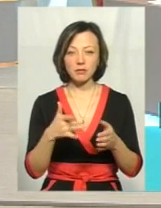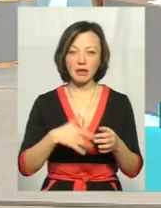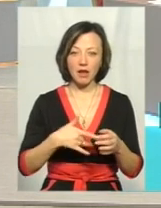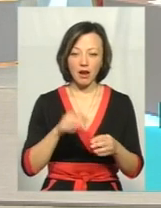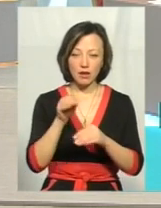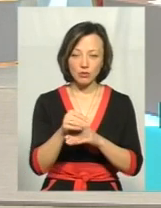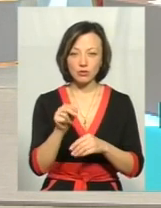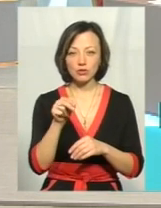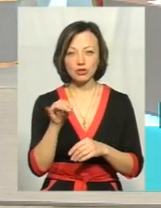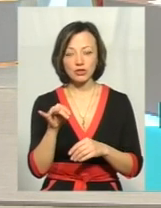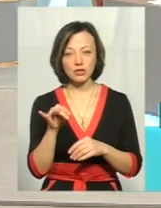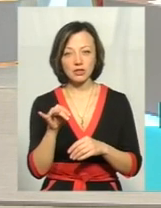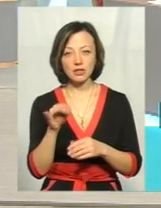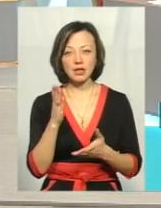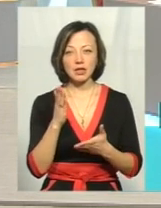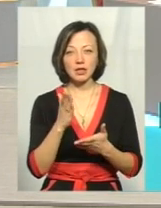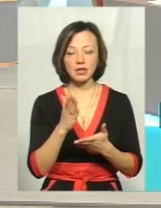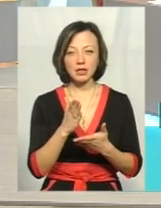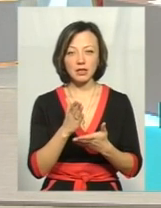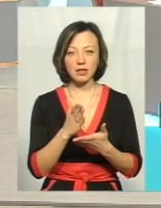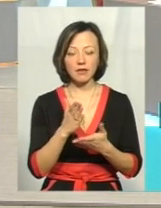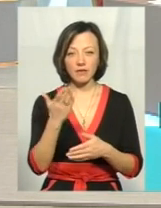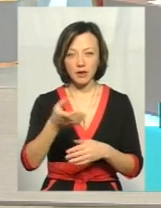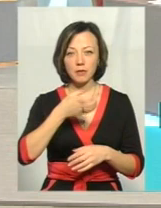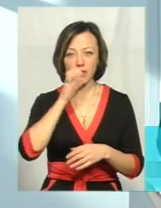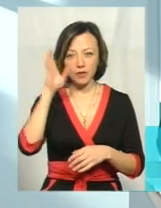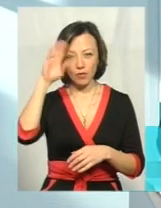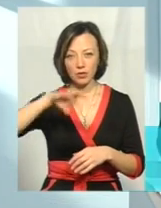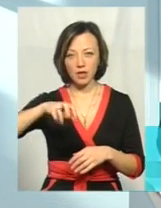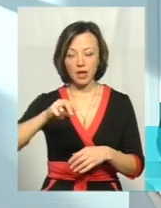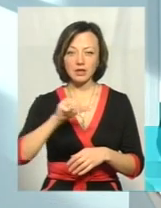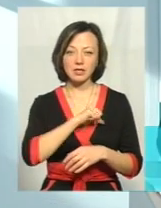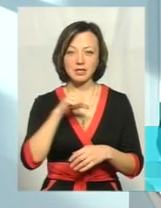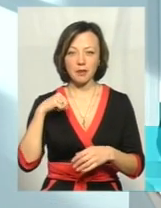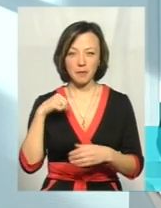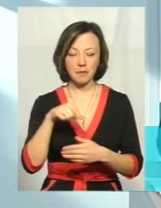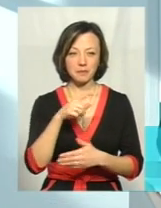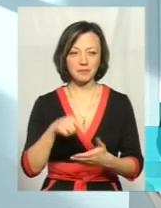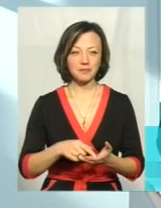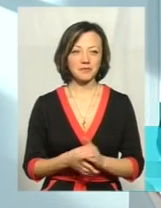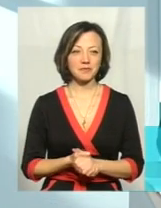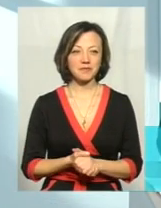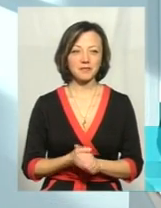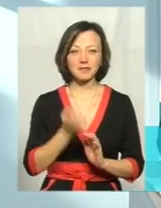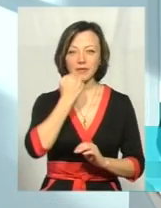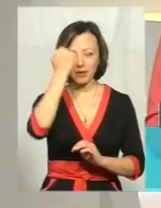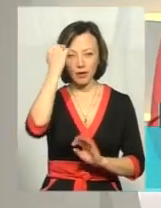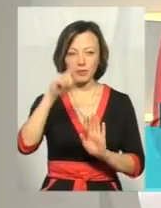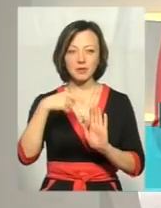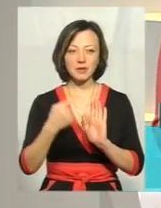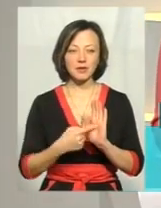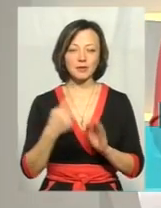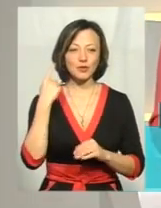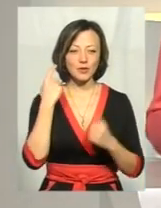чи п'є він воду із крана сам, чи вживає. Дякуємо за ваше питання, ми вас